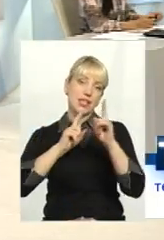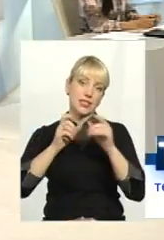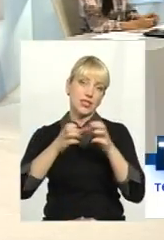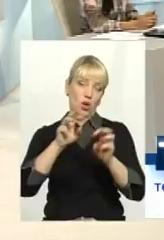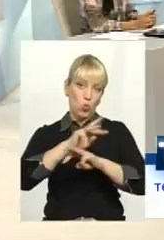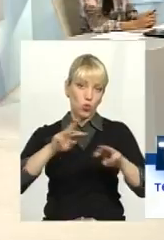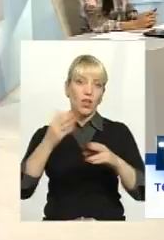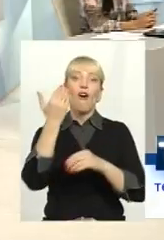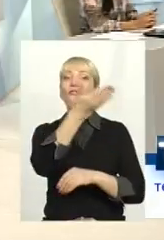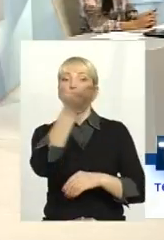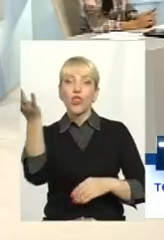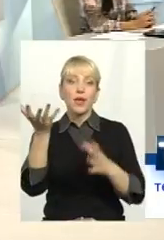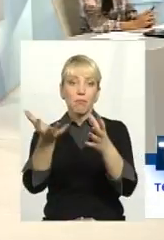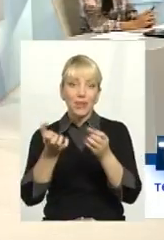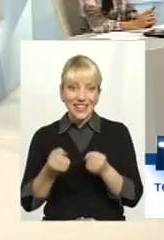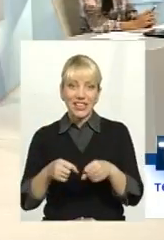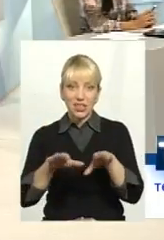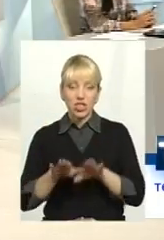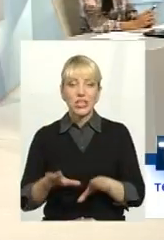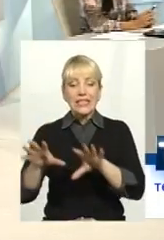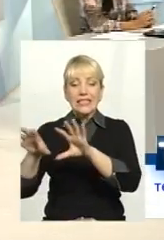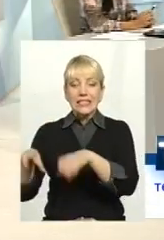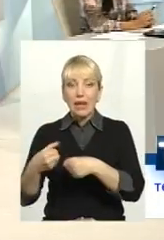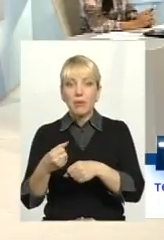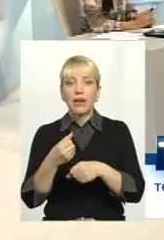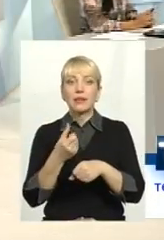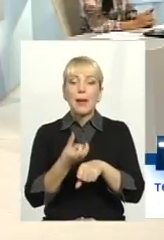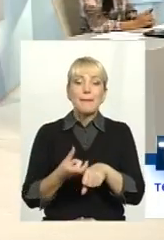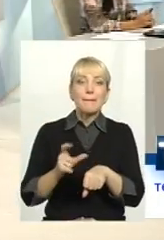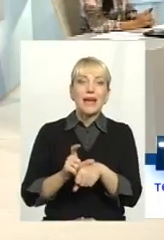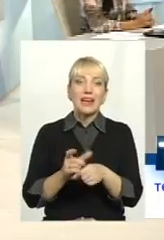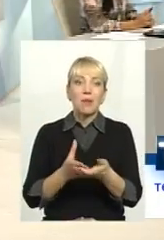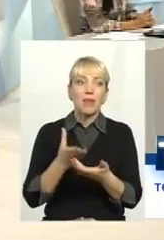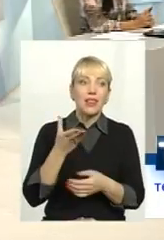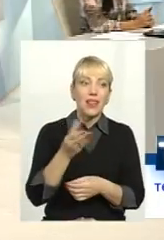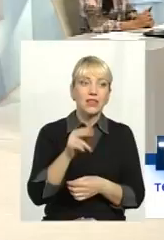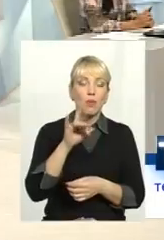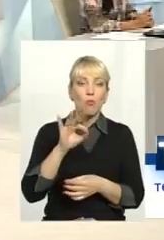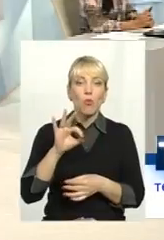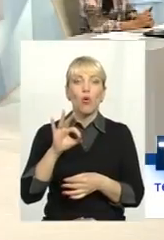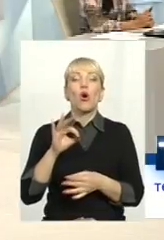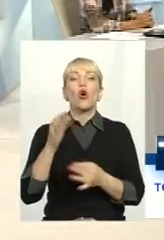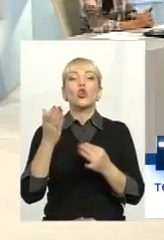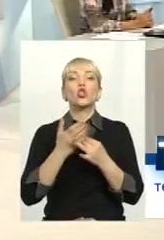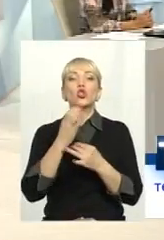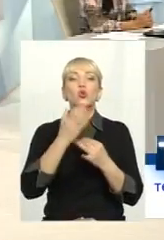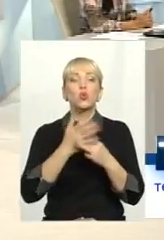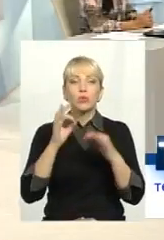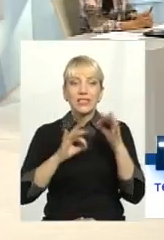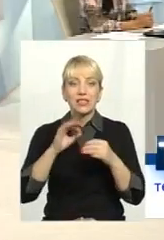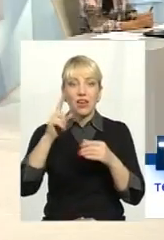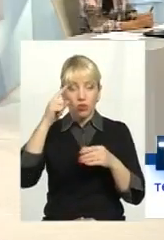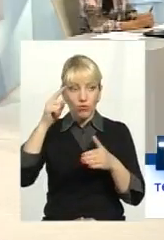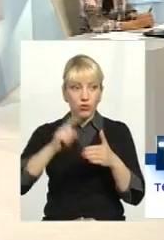вони прийняли рішення забирати назад переплати по субсидіях, які люди наші наївні вірили цьому уряду, що це